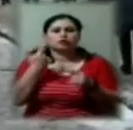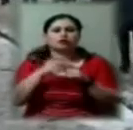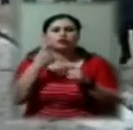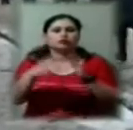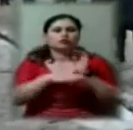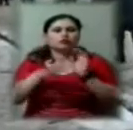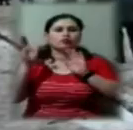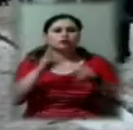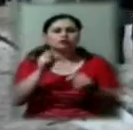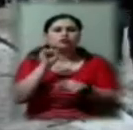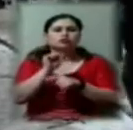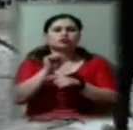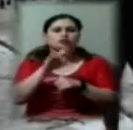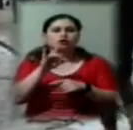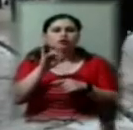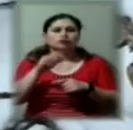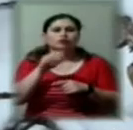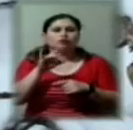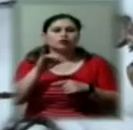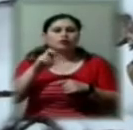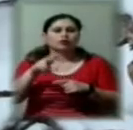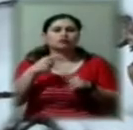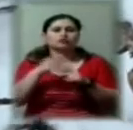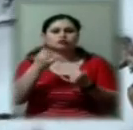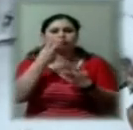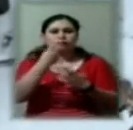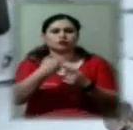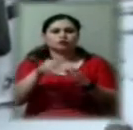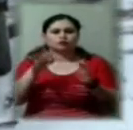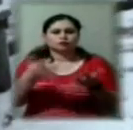зупинку у мікрорайоні Корабел. Зараз ви бачите це на відео.